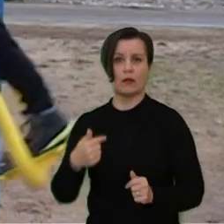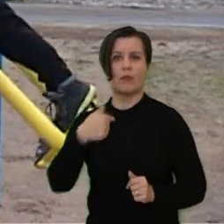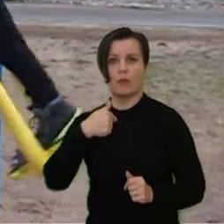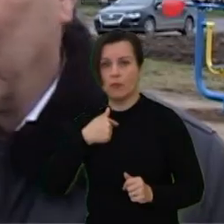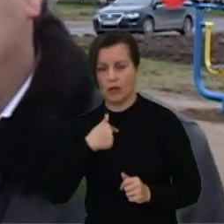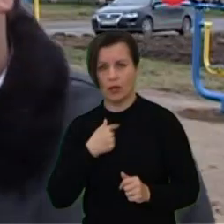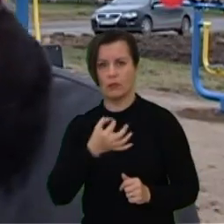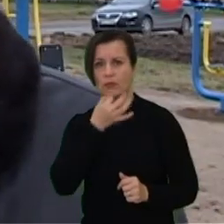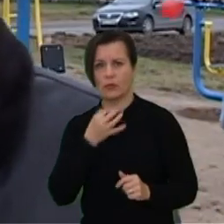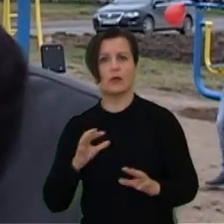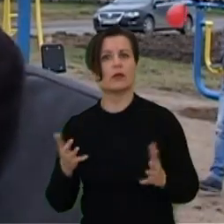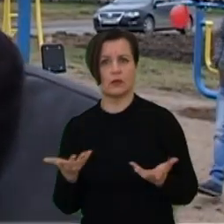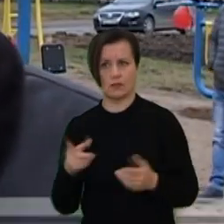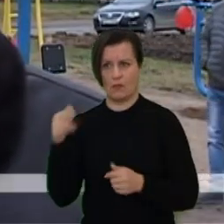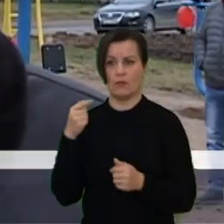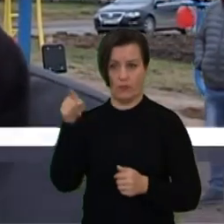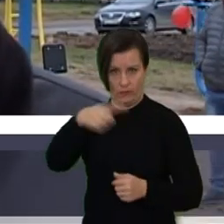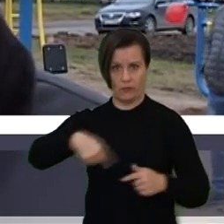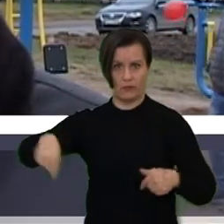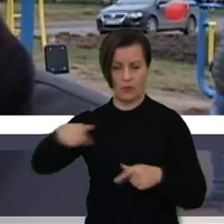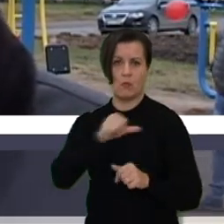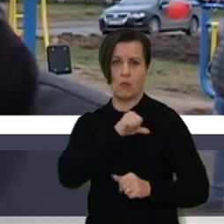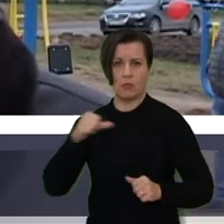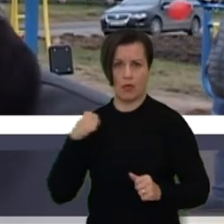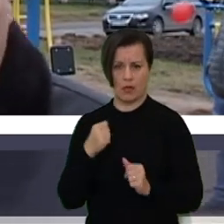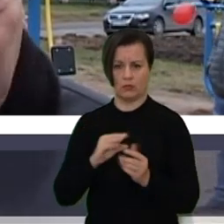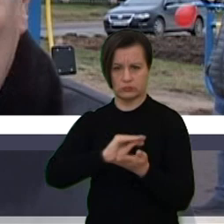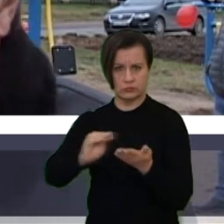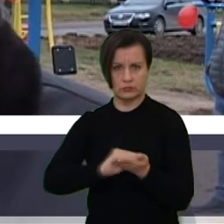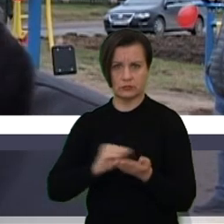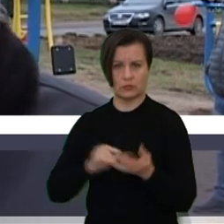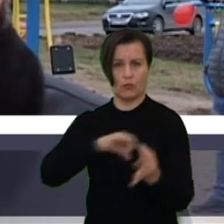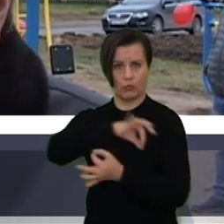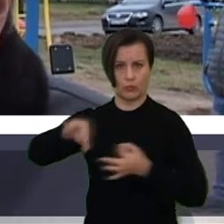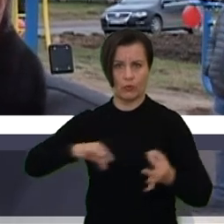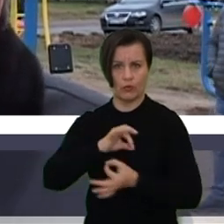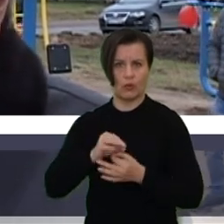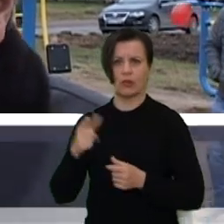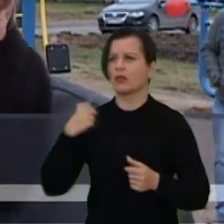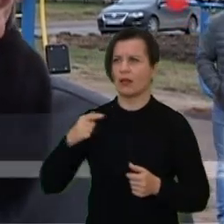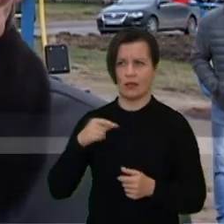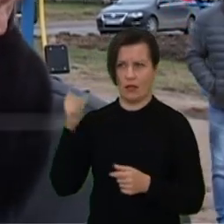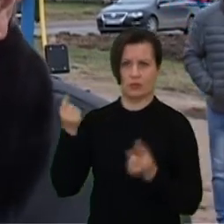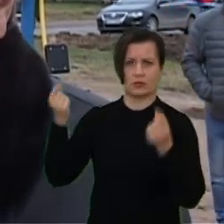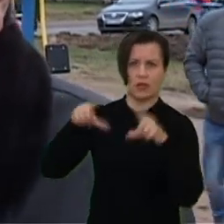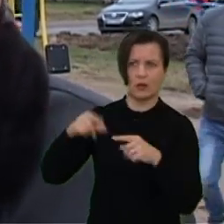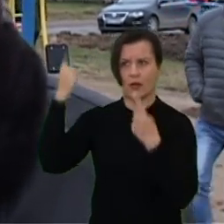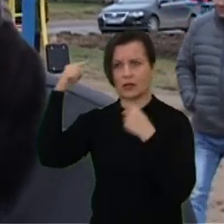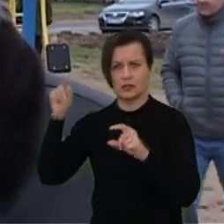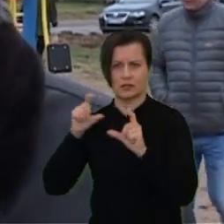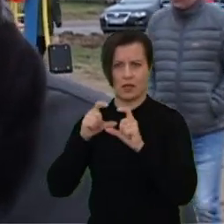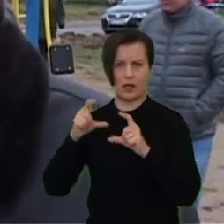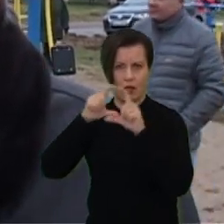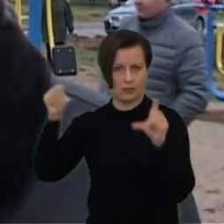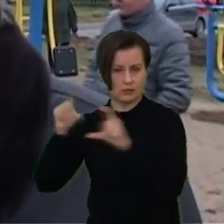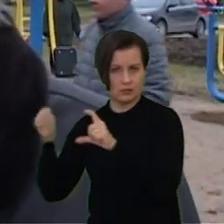prižiūrės. Man, kad žinot, kas patiko, kad jie patys paruošė tą projektą. Nelaukė ten visai valdybės, nelaukė iš kažkokiu, tai sakysim, kitų organizacijų.